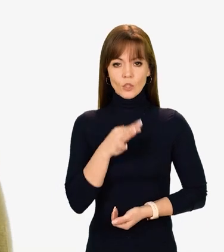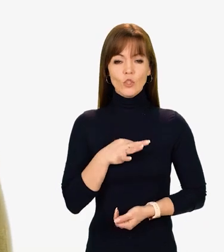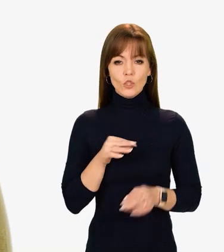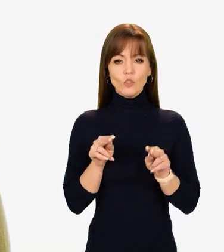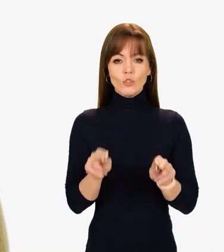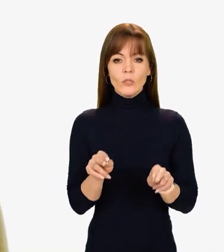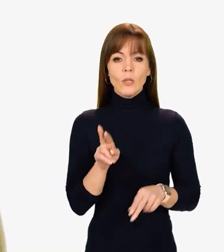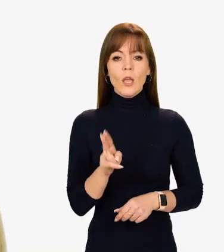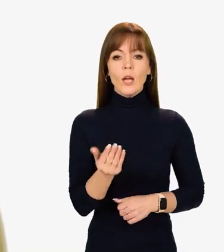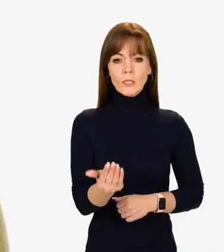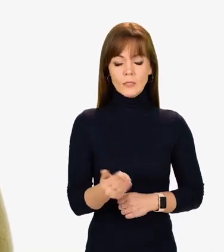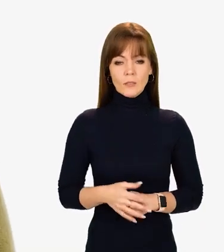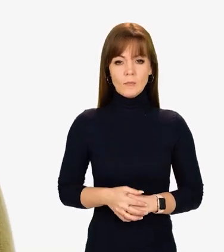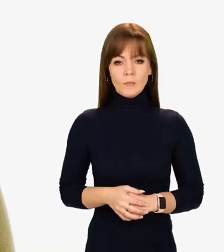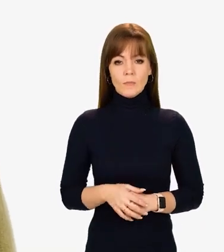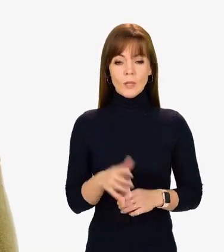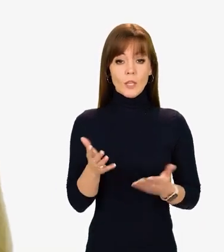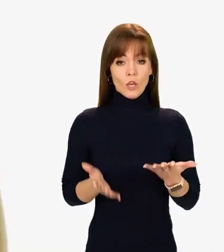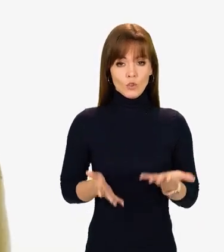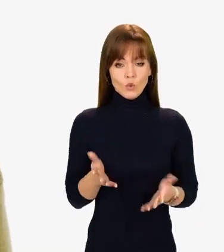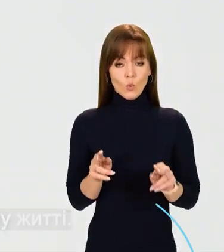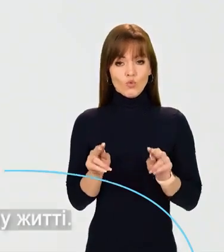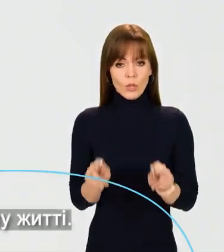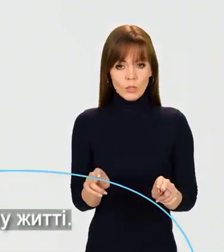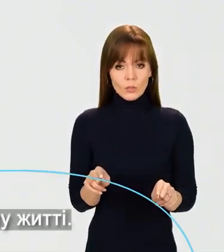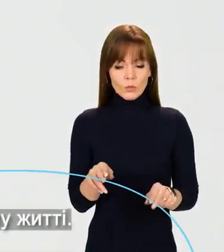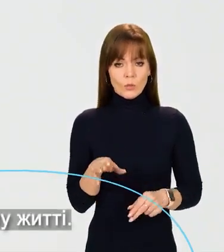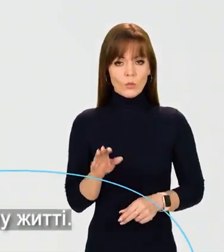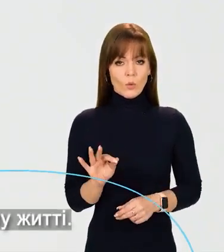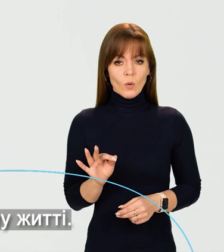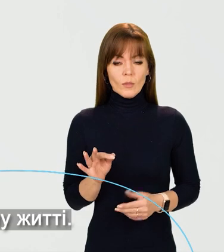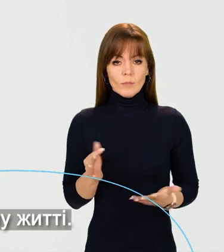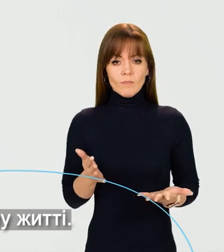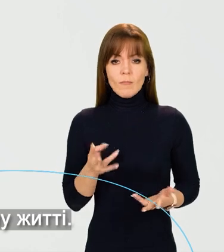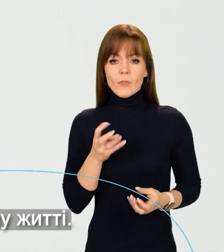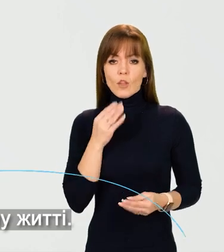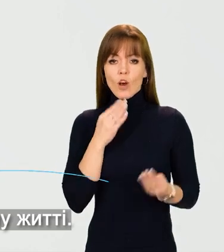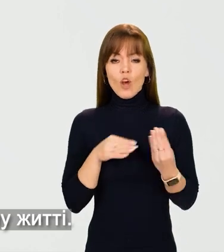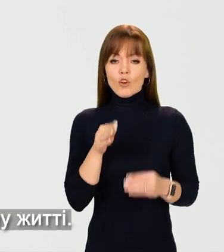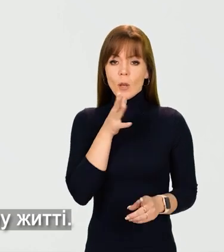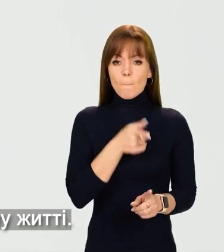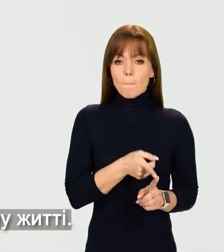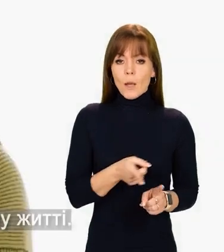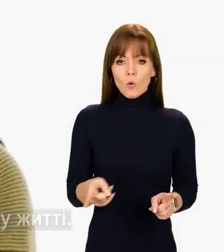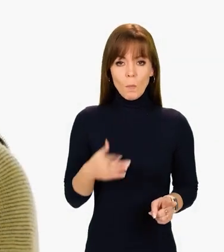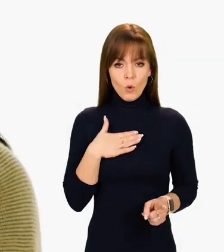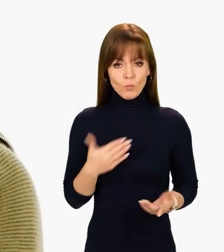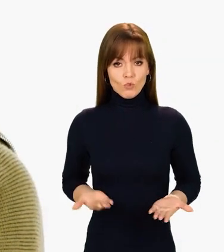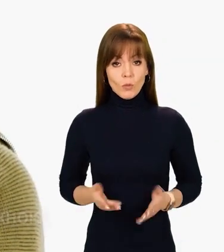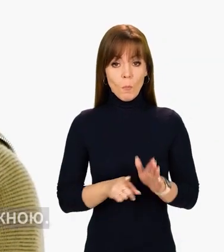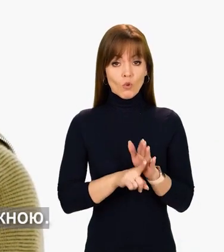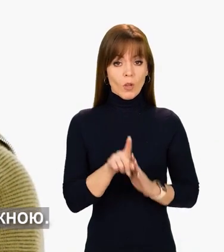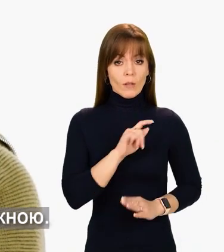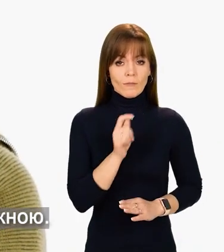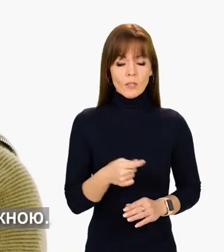Скажи чесно, як ти? Якщо чесно, то не найкращий період в моєму житті.